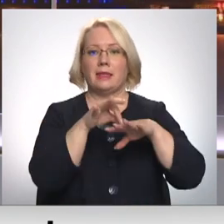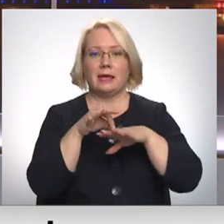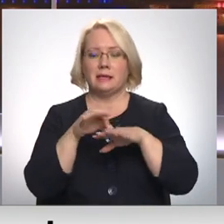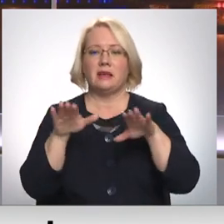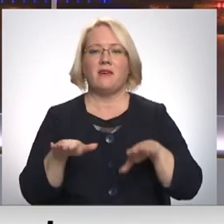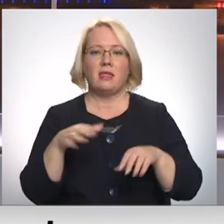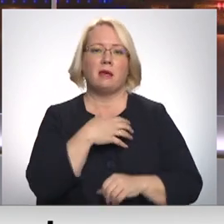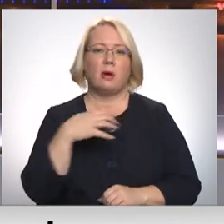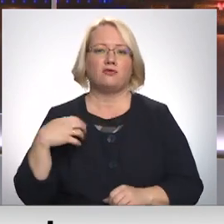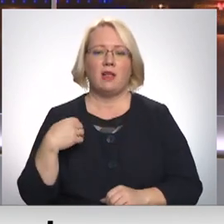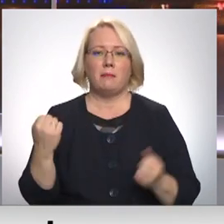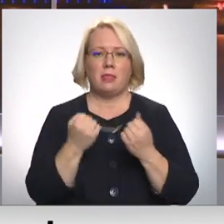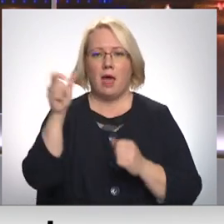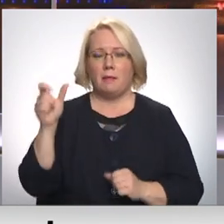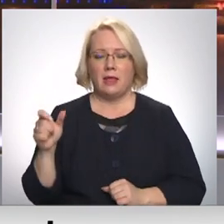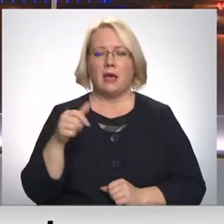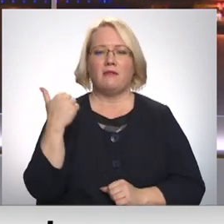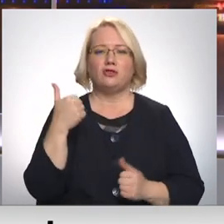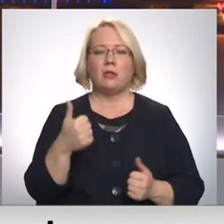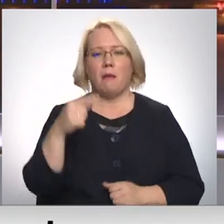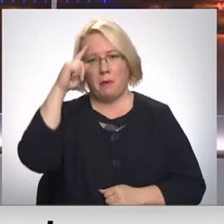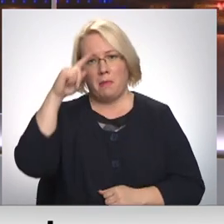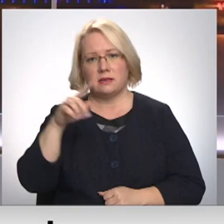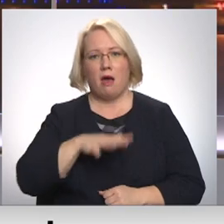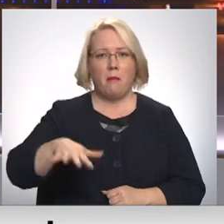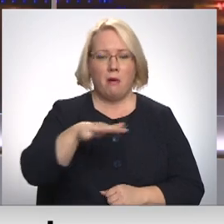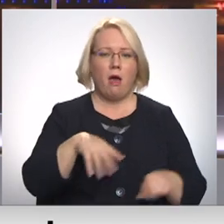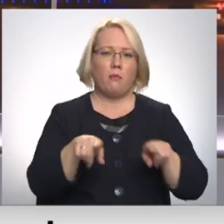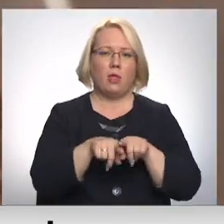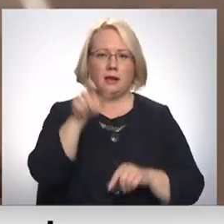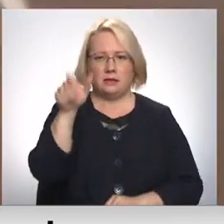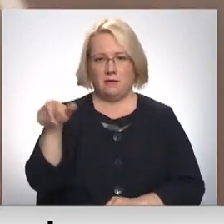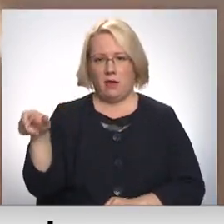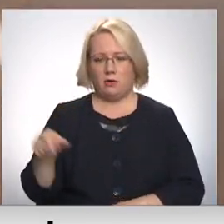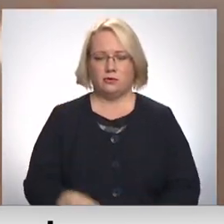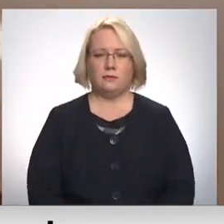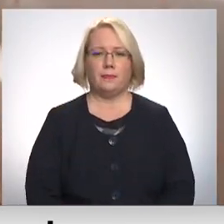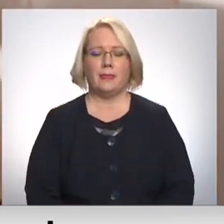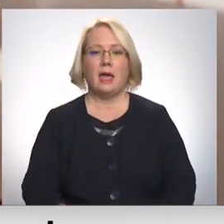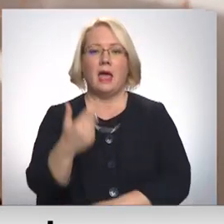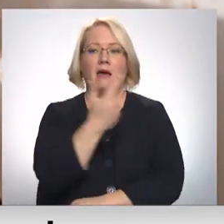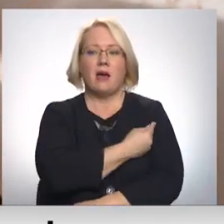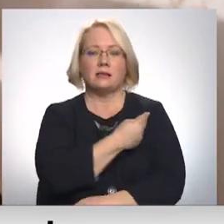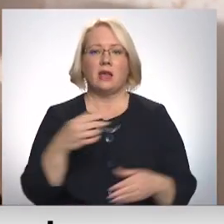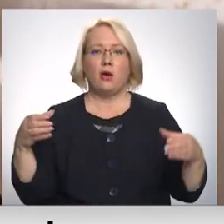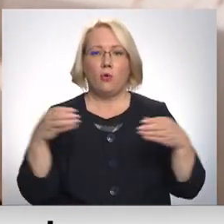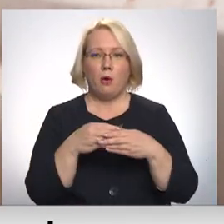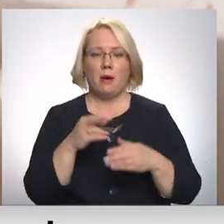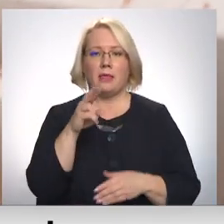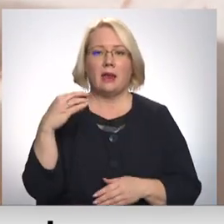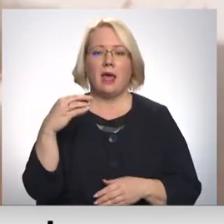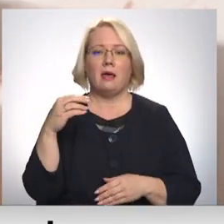pašvaldības darbinieks, kurš labāk pazīst gan vietējo apkājumi, gan ļaudis. Vakcinācijas komandai reteivē